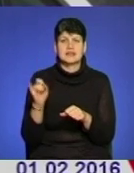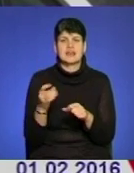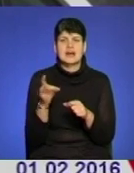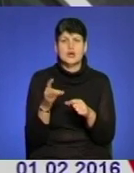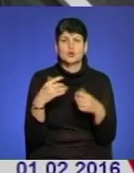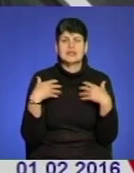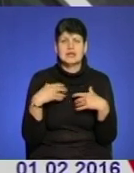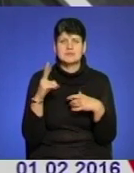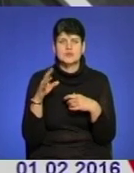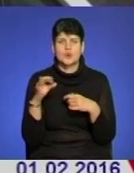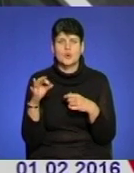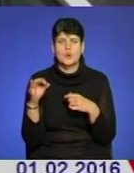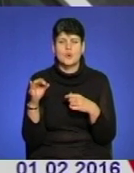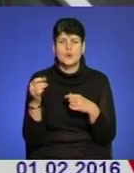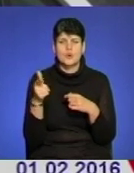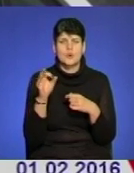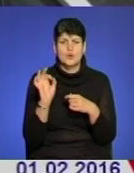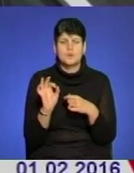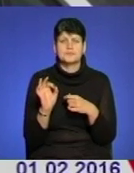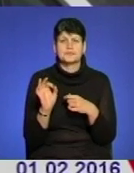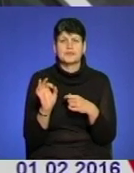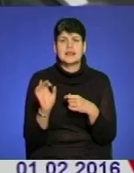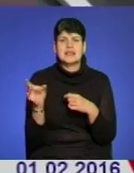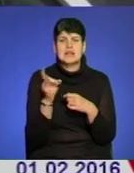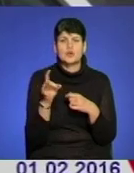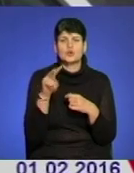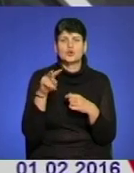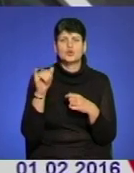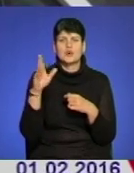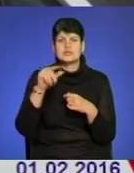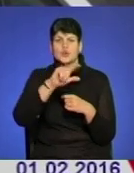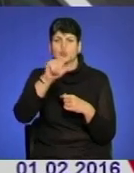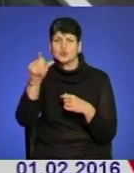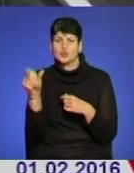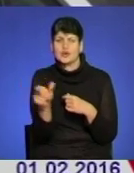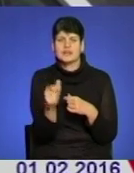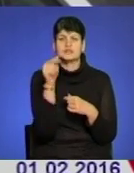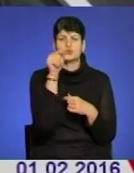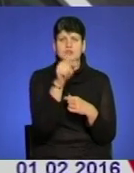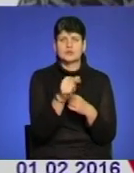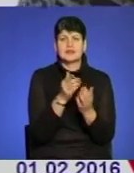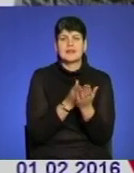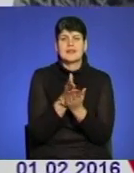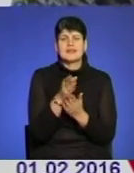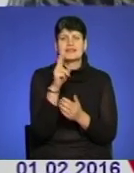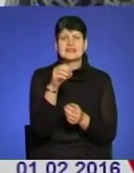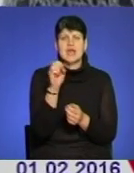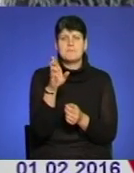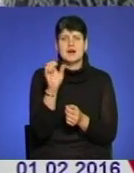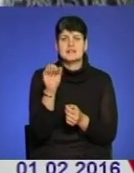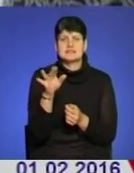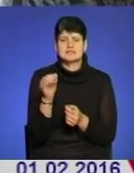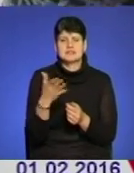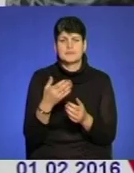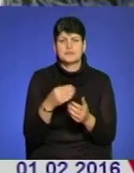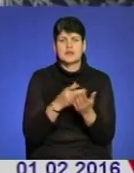це Бахмутська траса, і в район Луганської дуги, тобто напрямок, Дебальський напрямок. Близько півтори